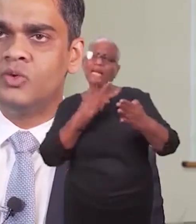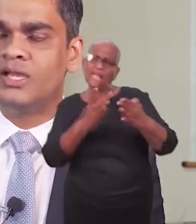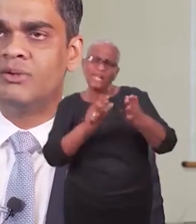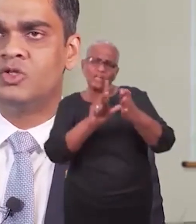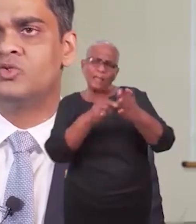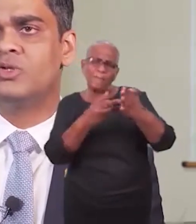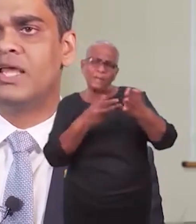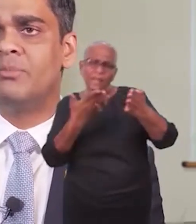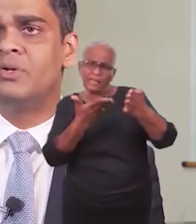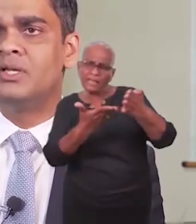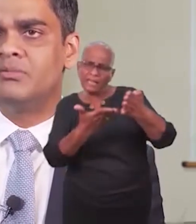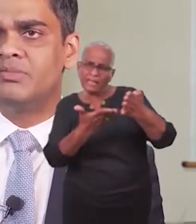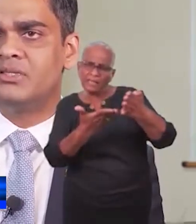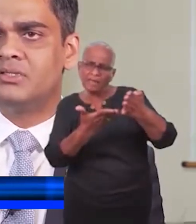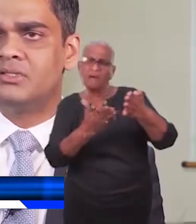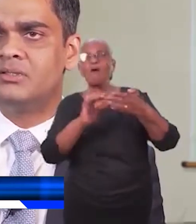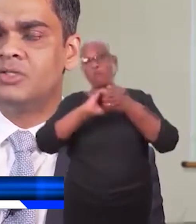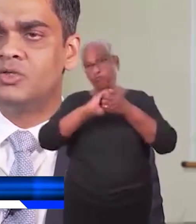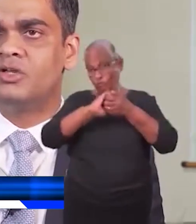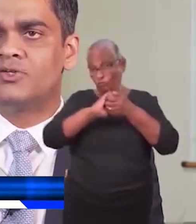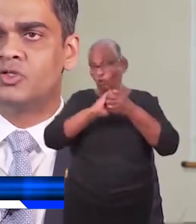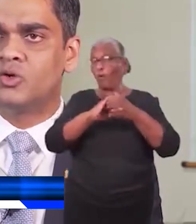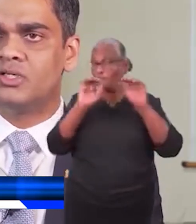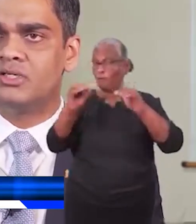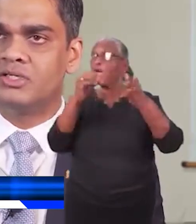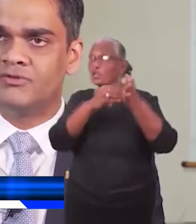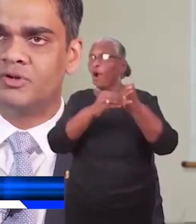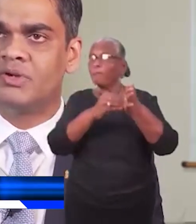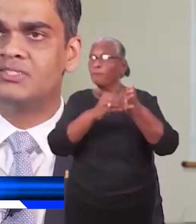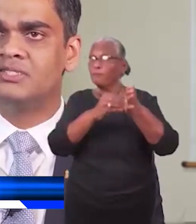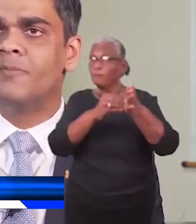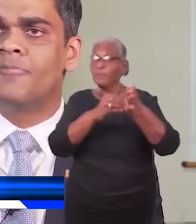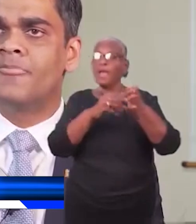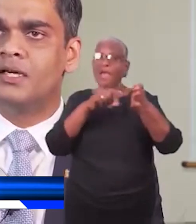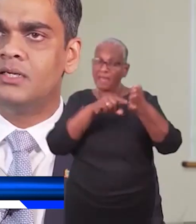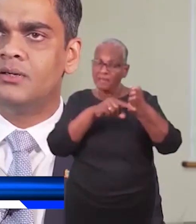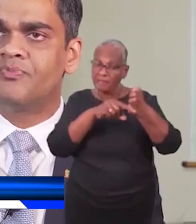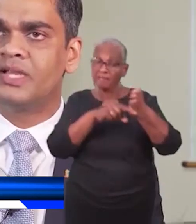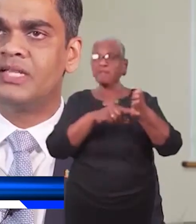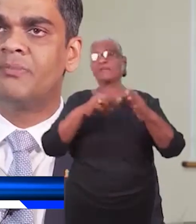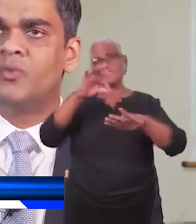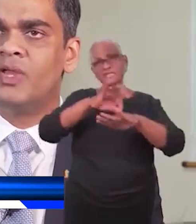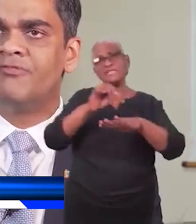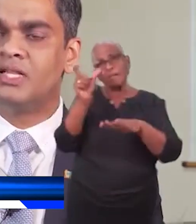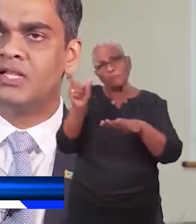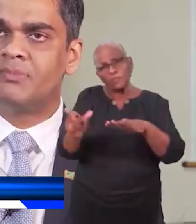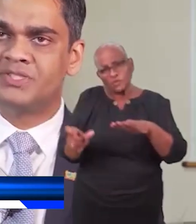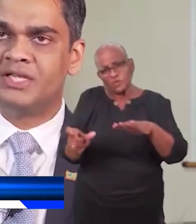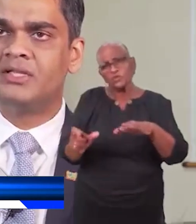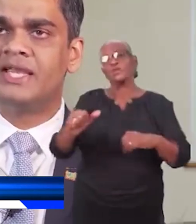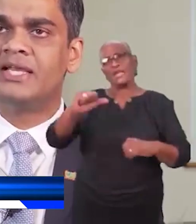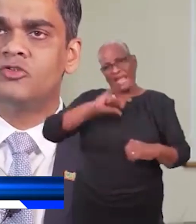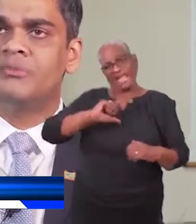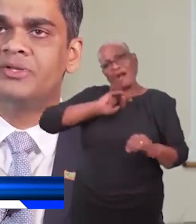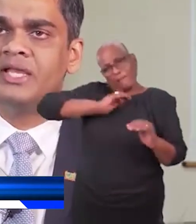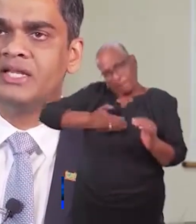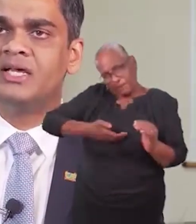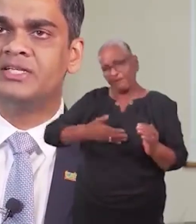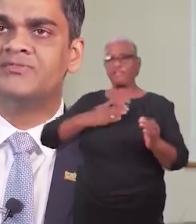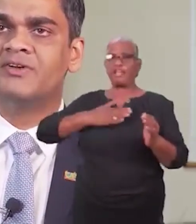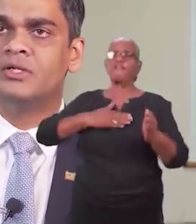je ook de toegang hebben tot zo'n app met natuurlijk vertrouwelijke informatie. Wij vinden dat de patiënt